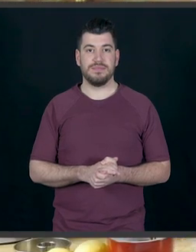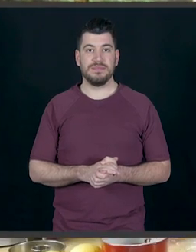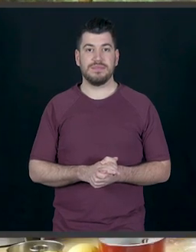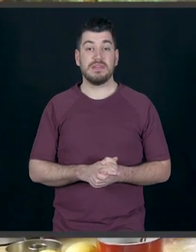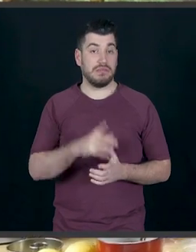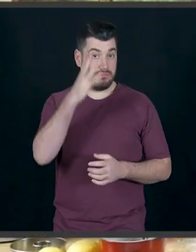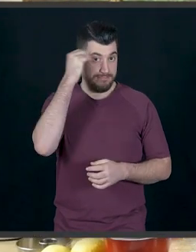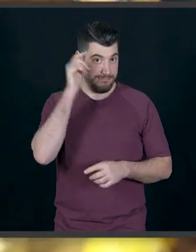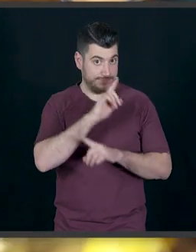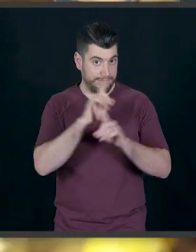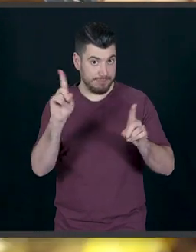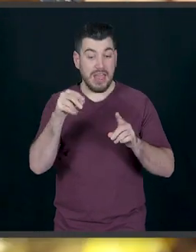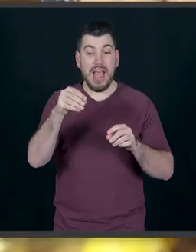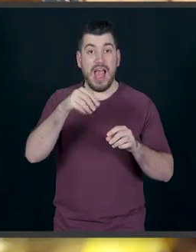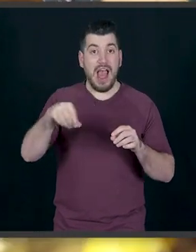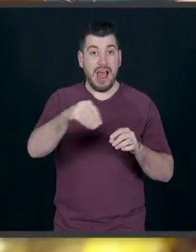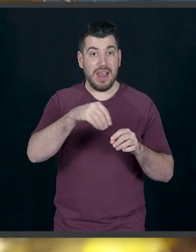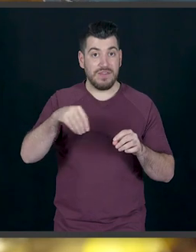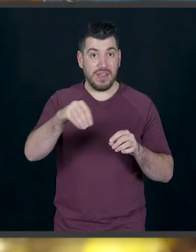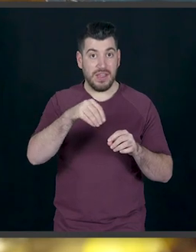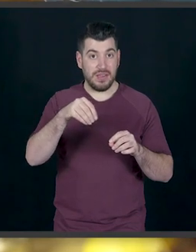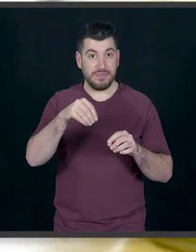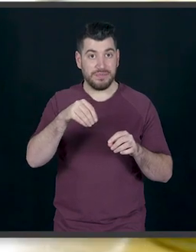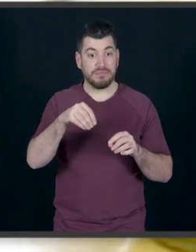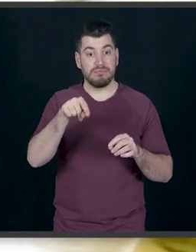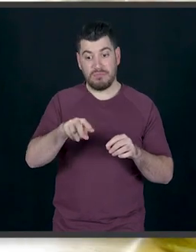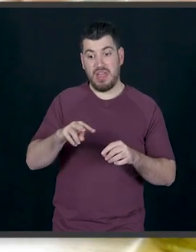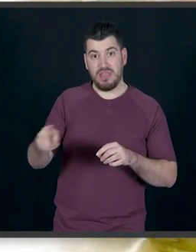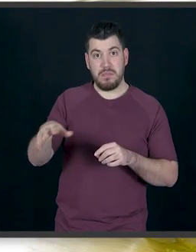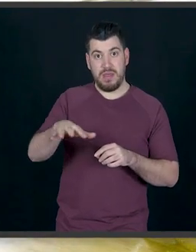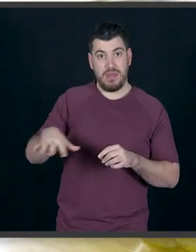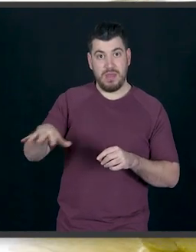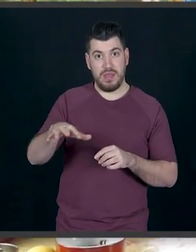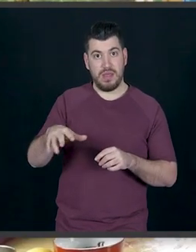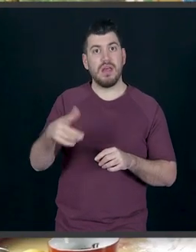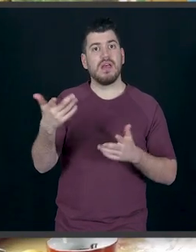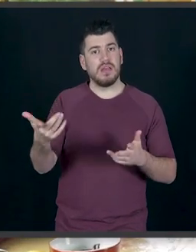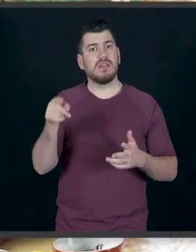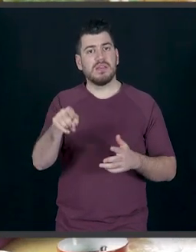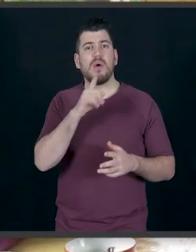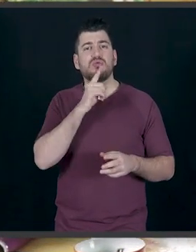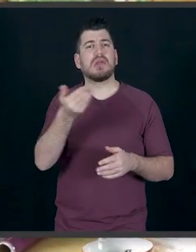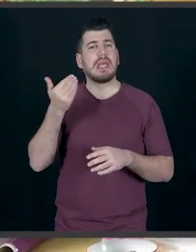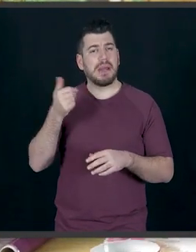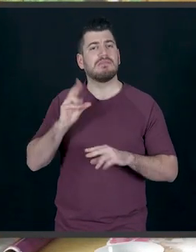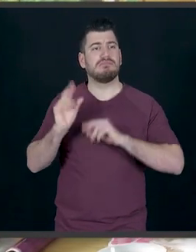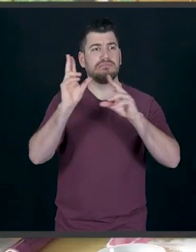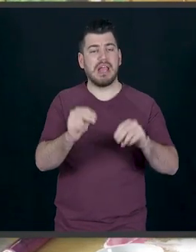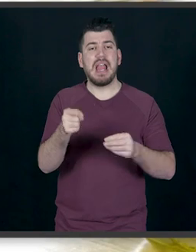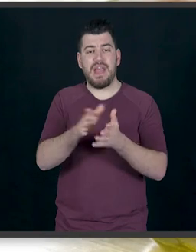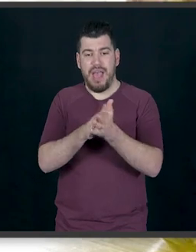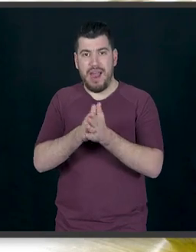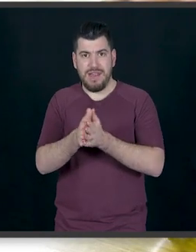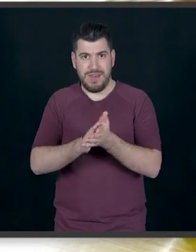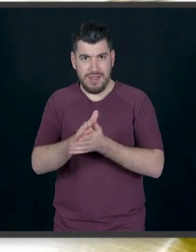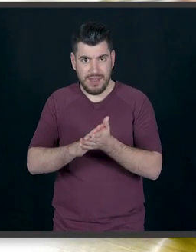Και για να μην ξεχνιόμαστε, το αλεύρι το έχουμε δίπλα και όπως ακριβώς κάναμε και πριν, θα κάνουμε και τώρα. Βάζουμε μπόλικο αλεύρι στα χέρια